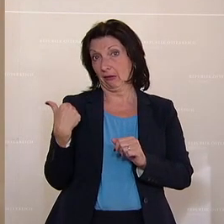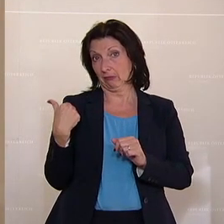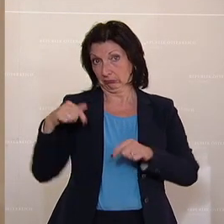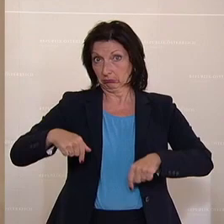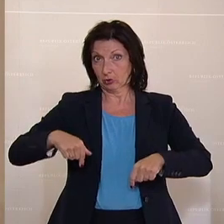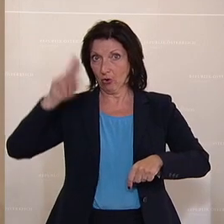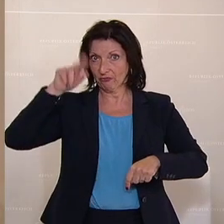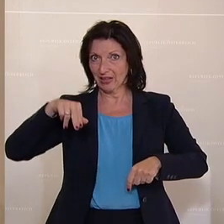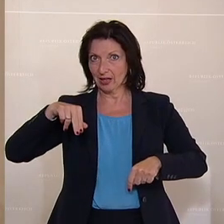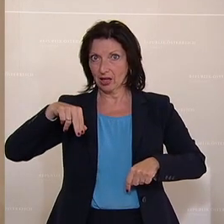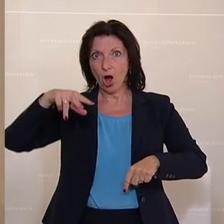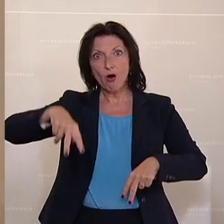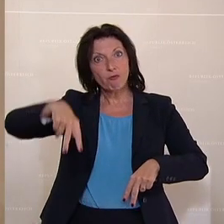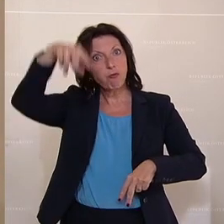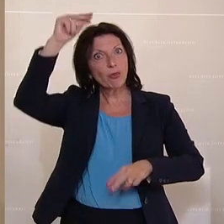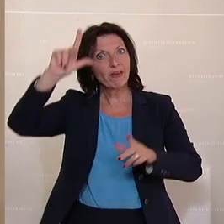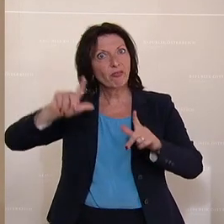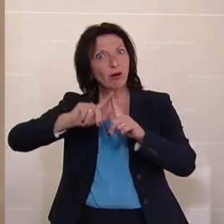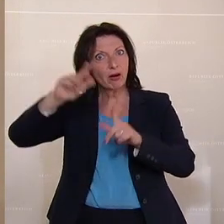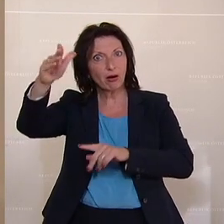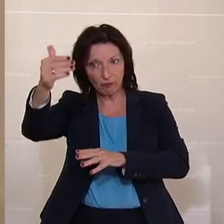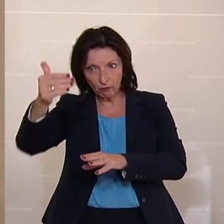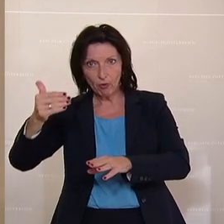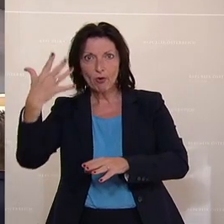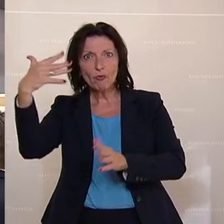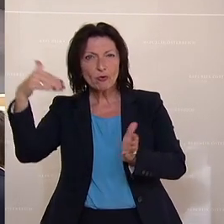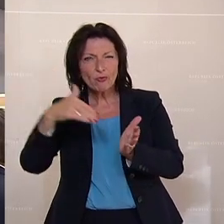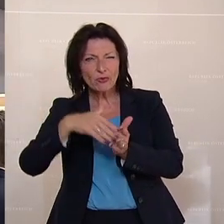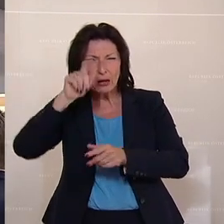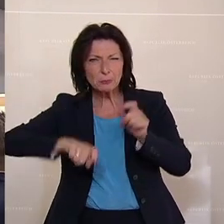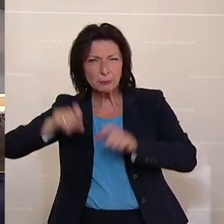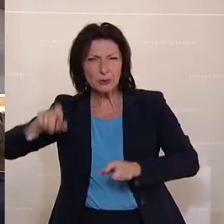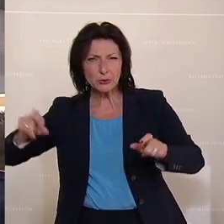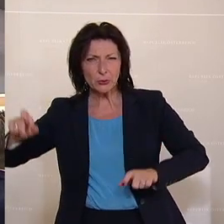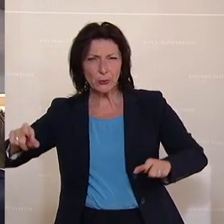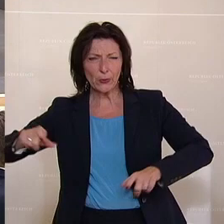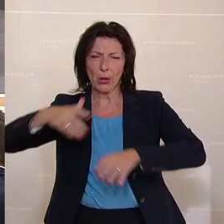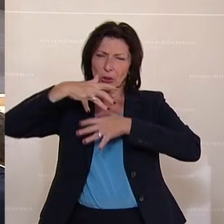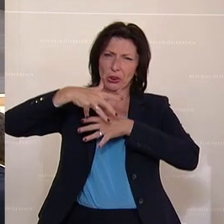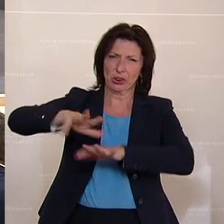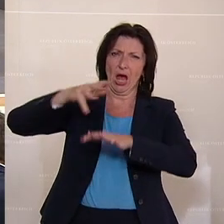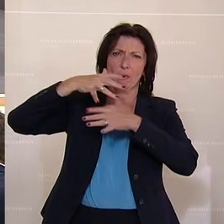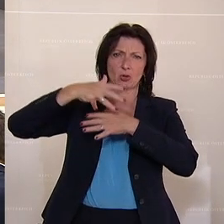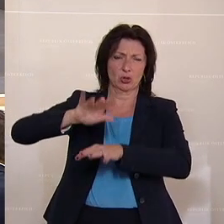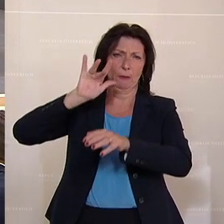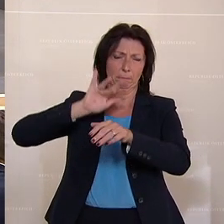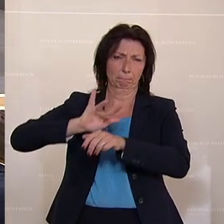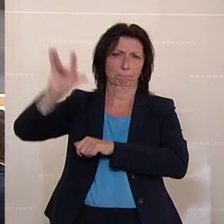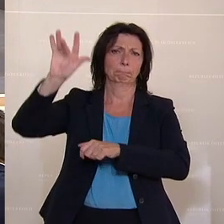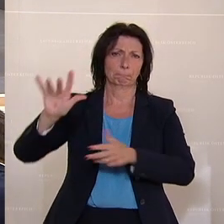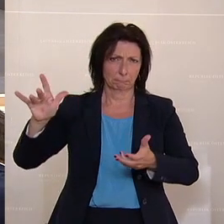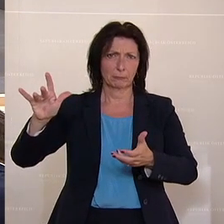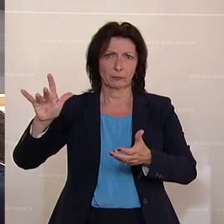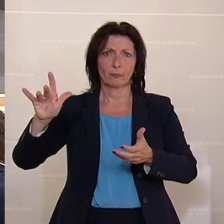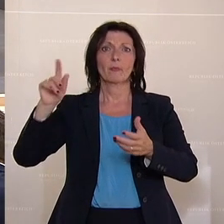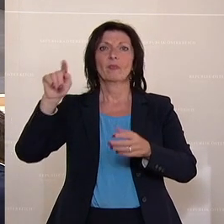Wien vor der Votivkirche 5000 Personen demonstriert haben, gekommen sind